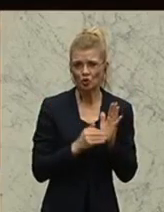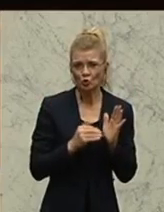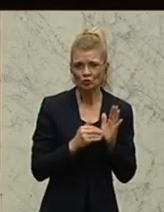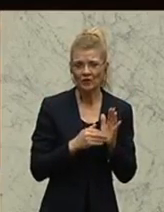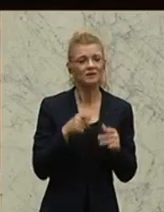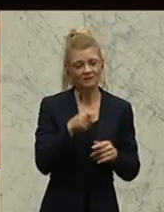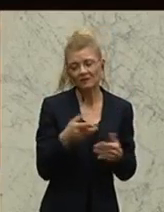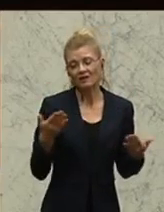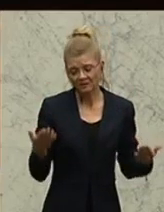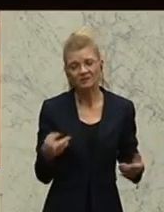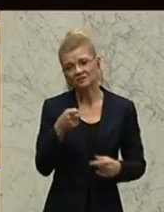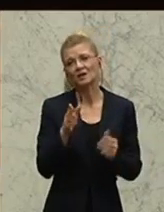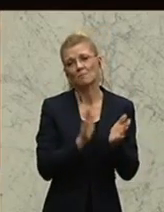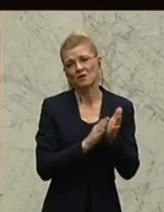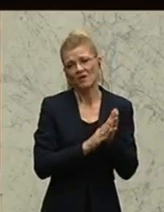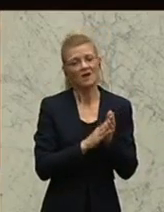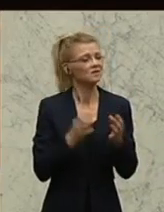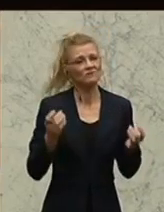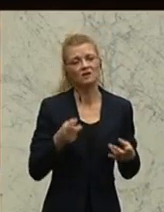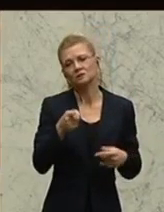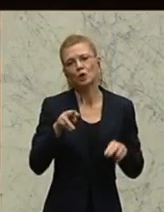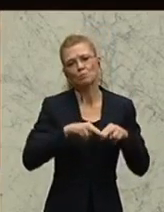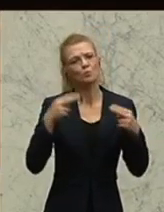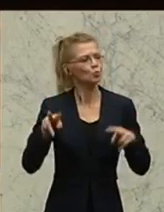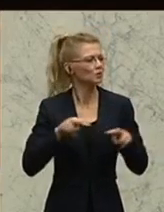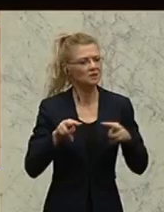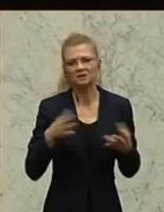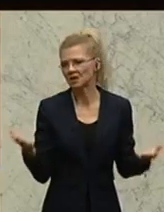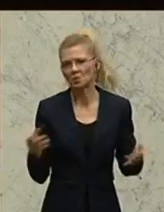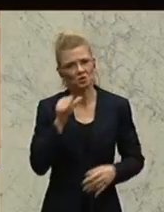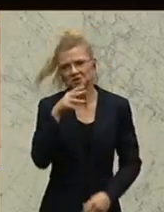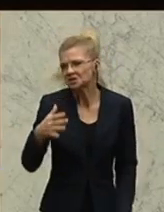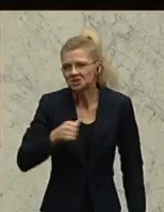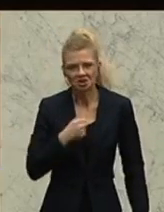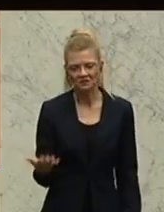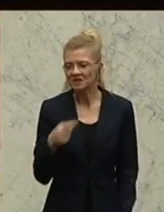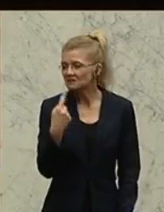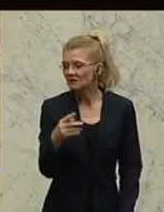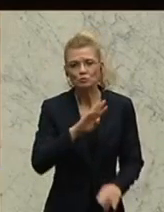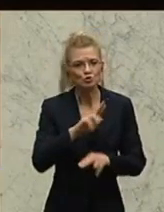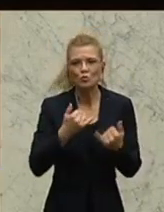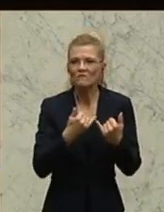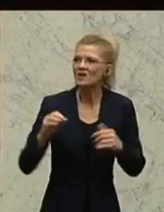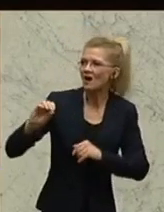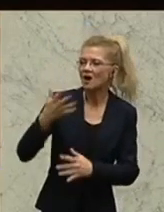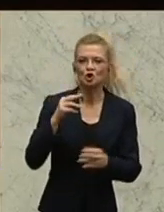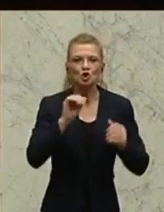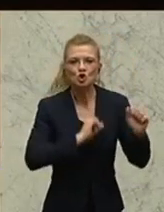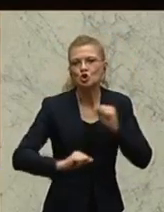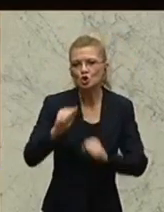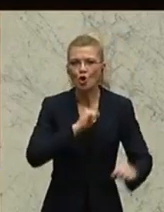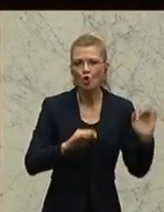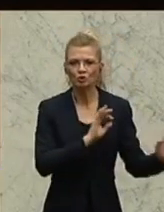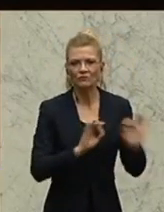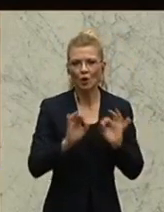ist ein weiterer Beleg für das Scheitern dieser Bundesregierung. Sie regiert nur noch mit Notverordnungen, statt die Ursachen